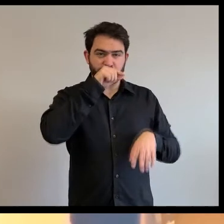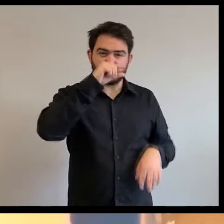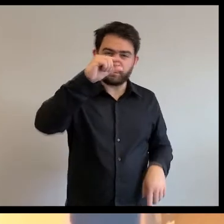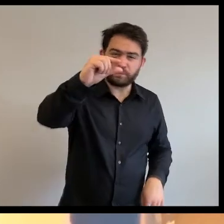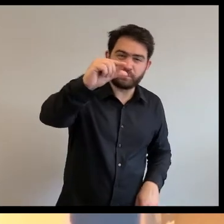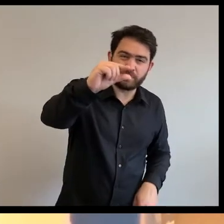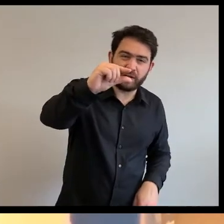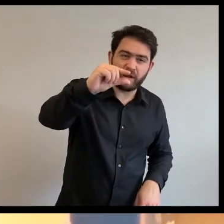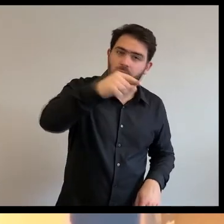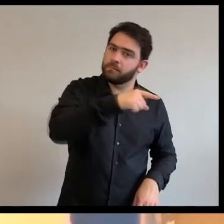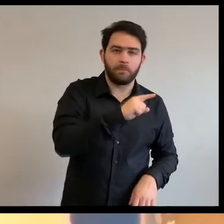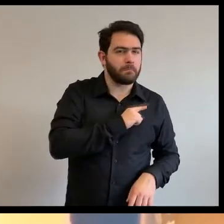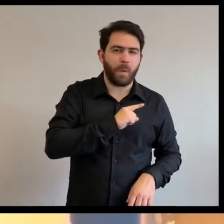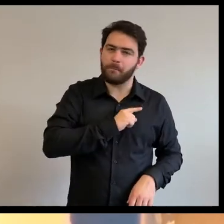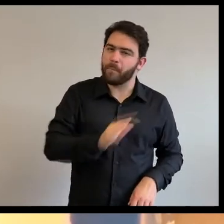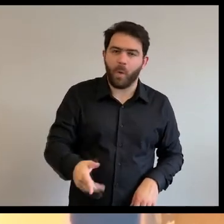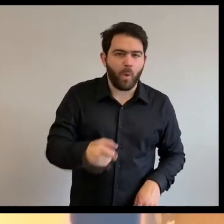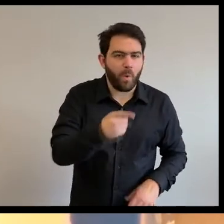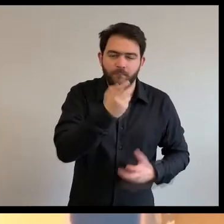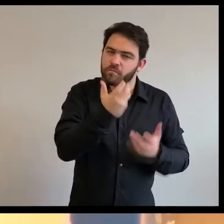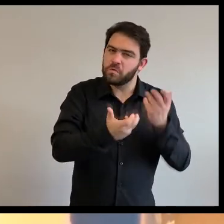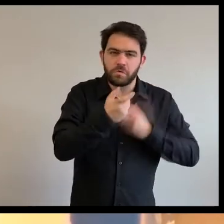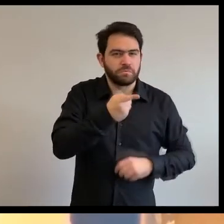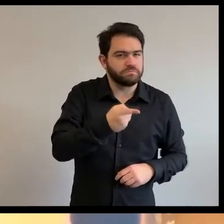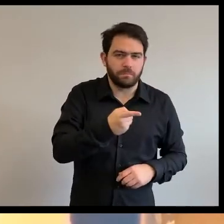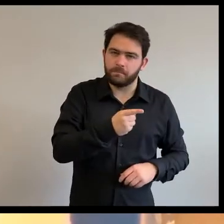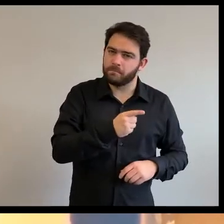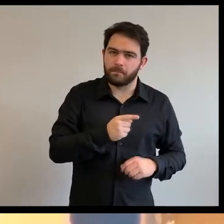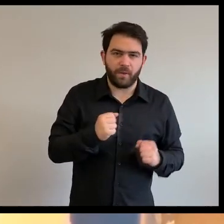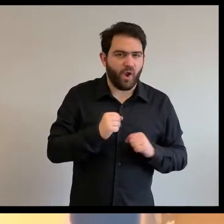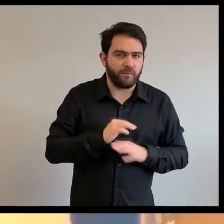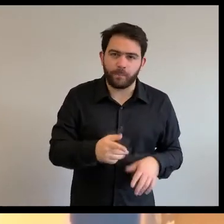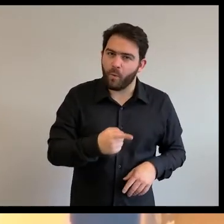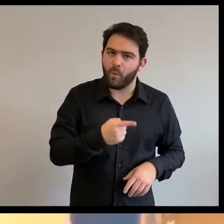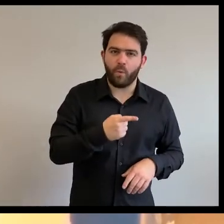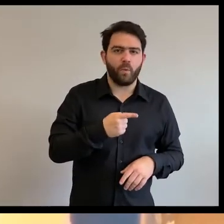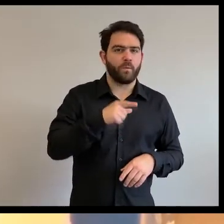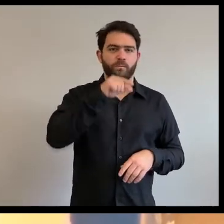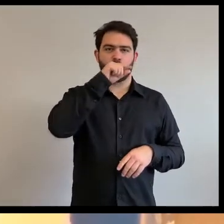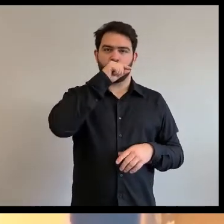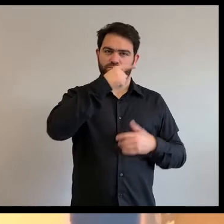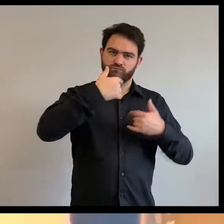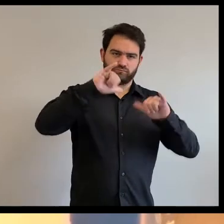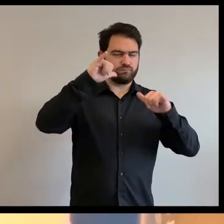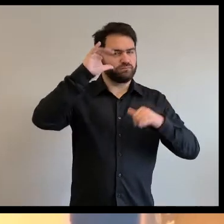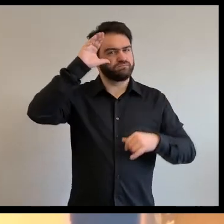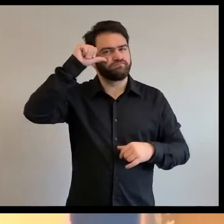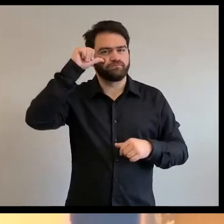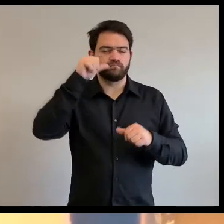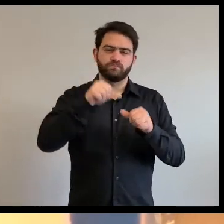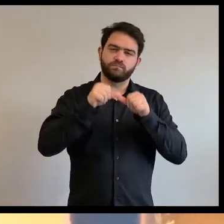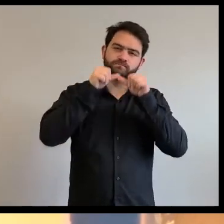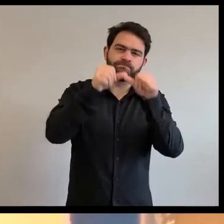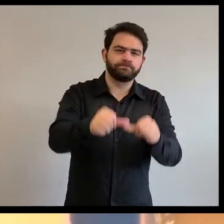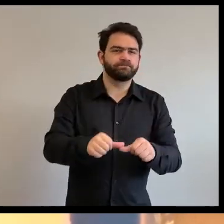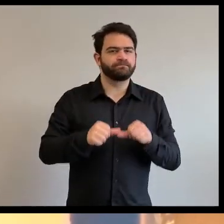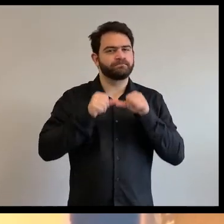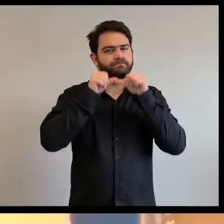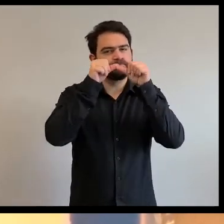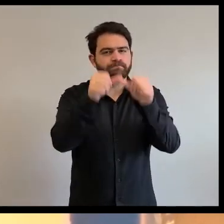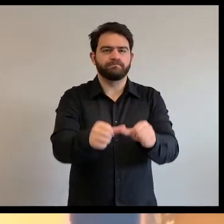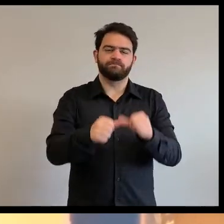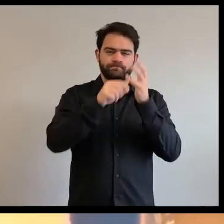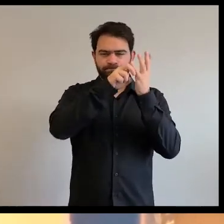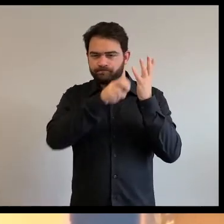continuait, il n'avait pas peur de la fumée ni de feu, les autres animaux qui voyaient le petit corps de colibri qui volait en dessous d'un